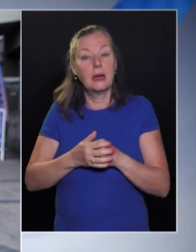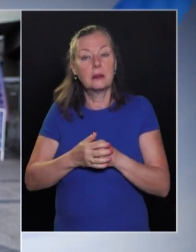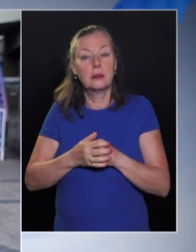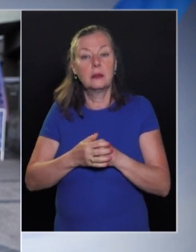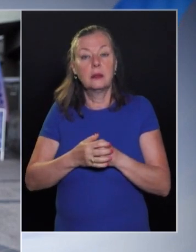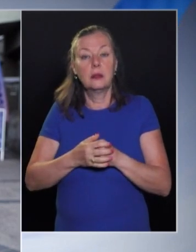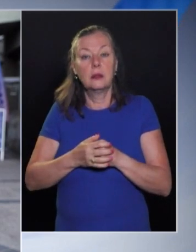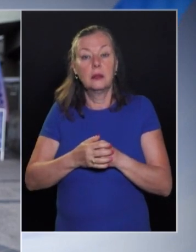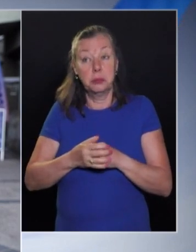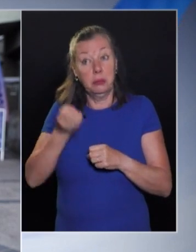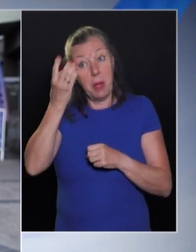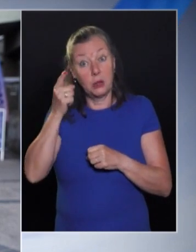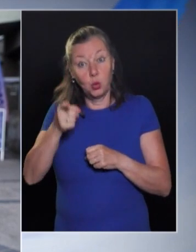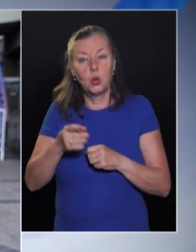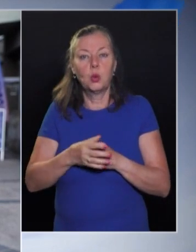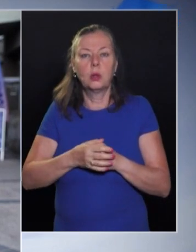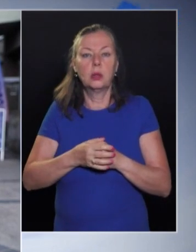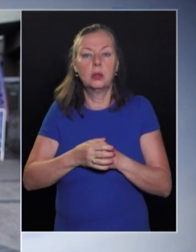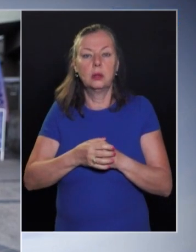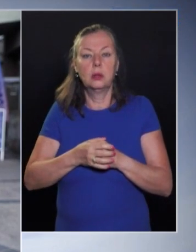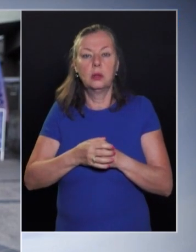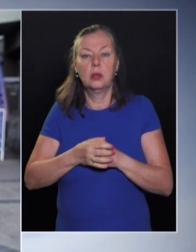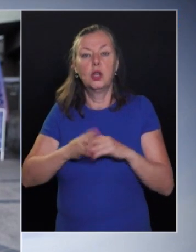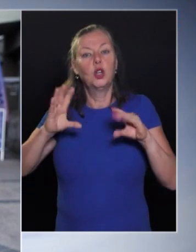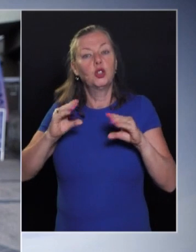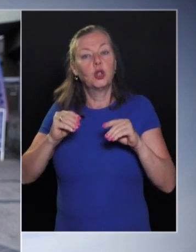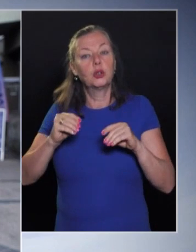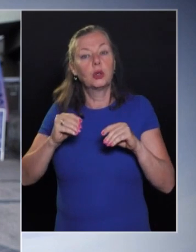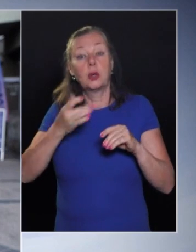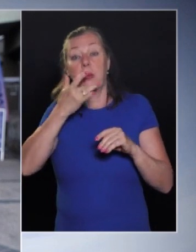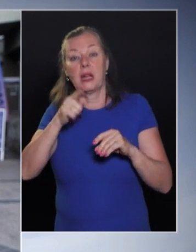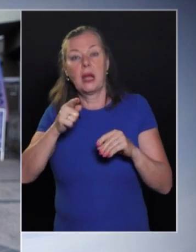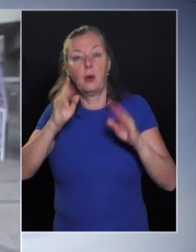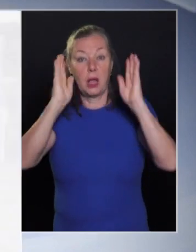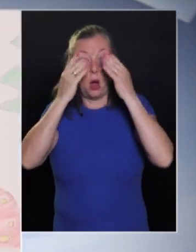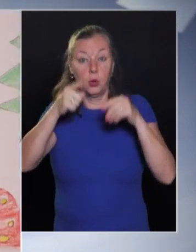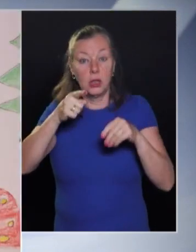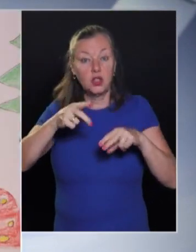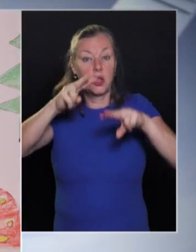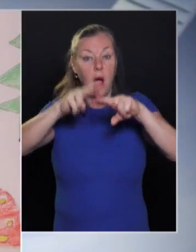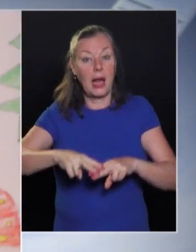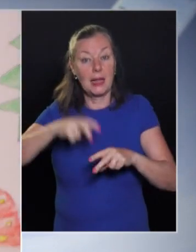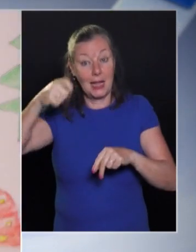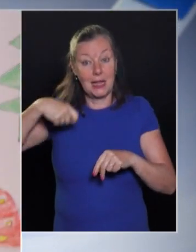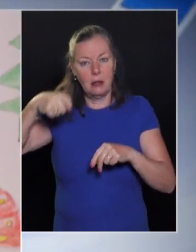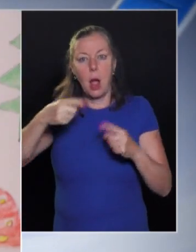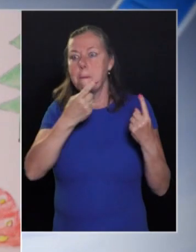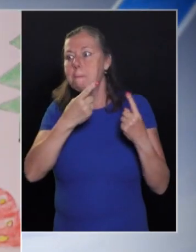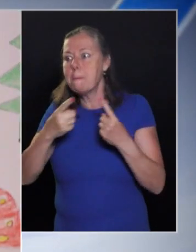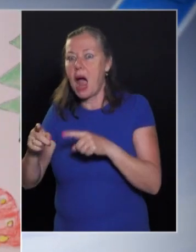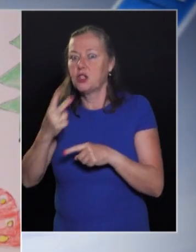kiderül, hogy sokszor tegyük fel egy autista, aki rendez egy filmet,